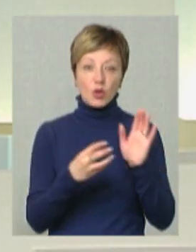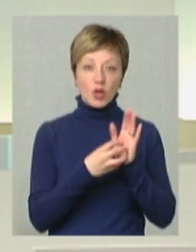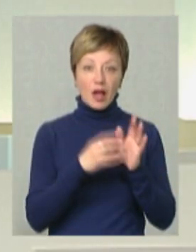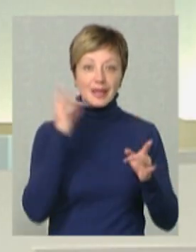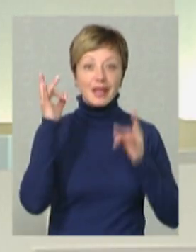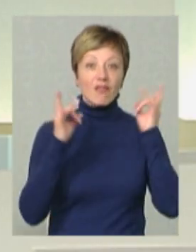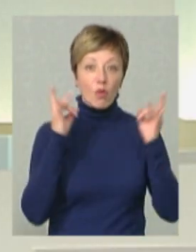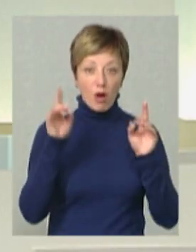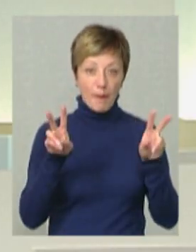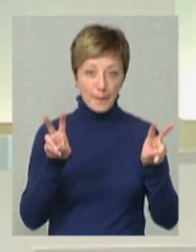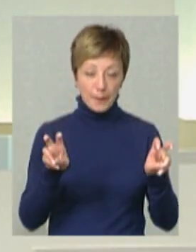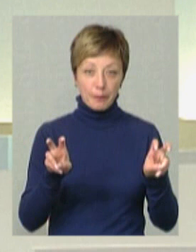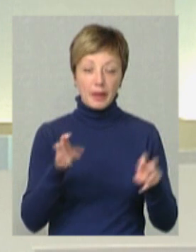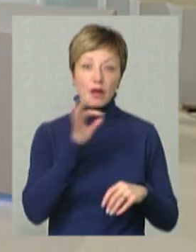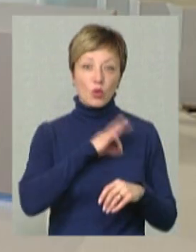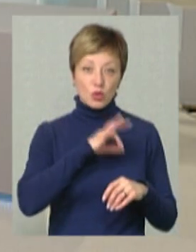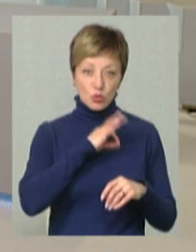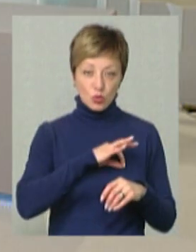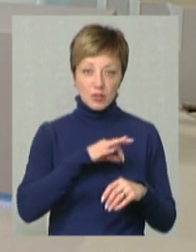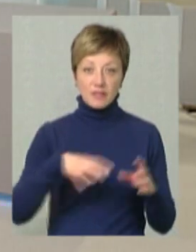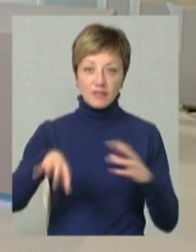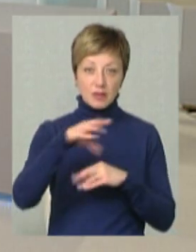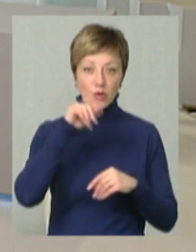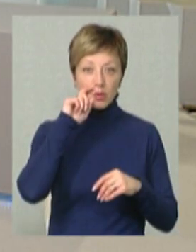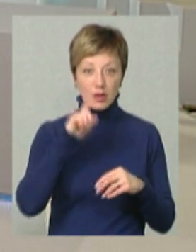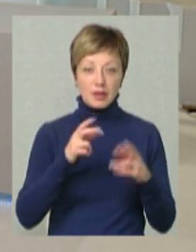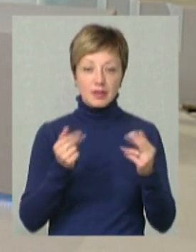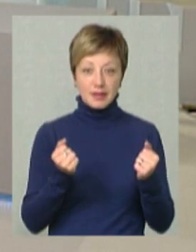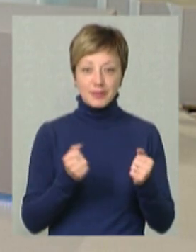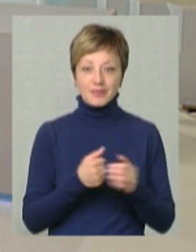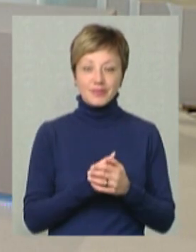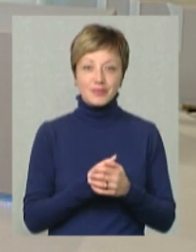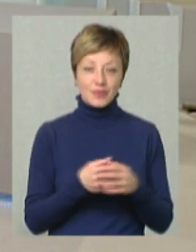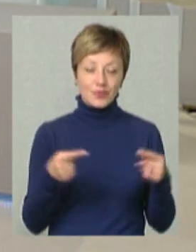«Тривога», яким користується вся Україна.